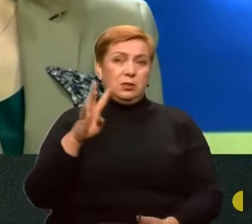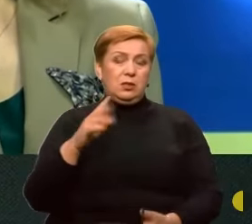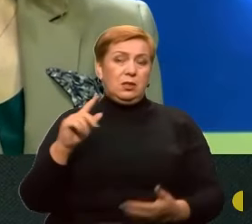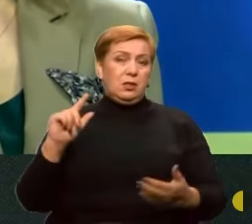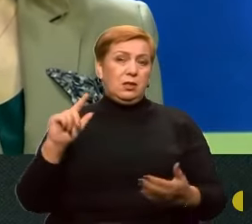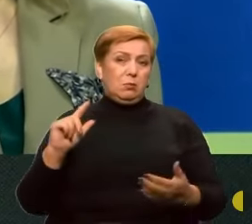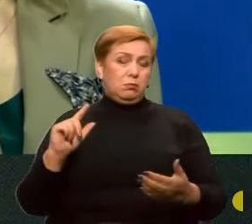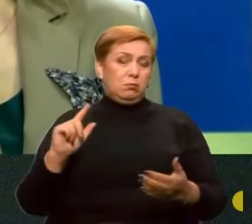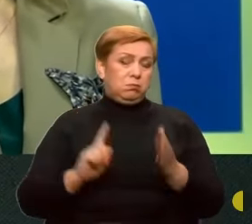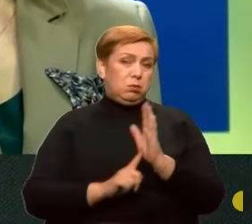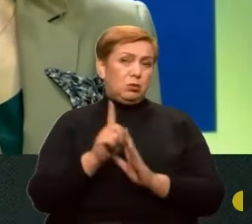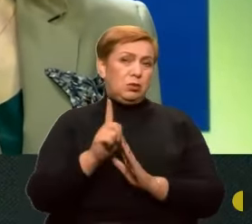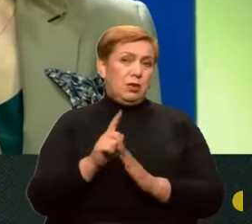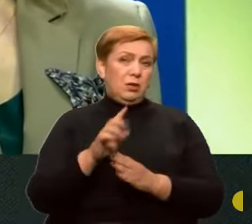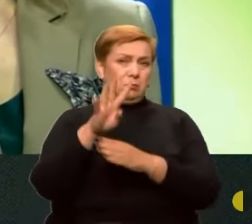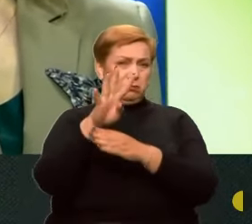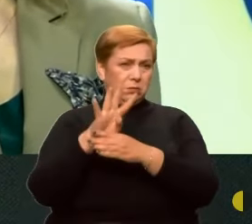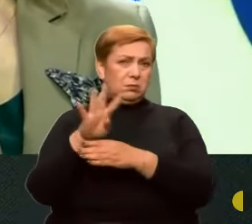відпрацьовувати.